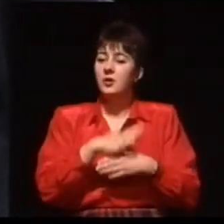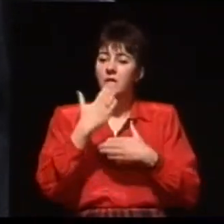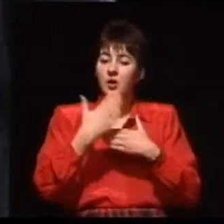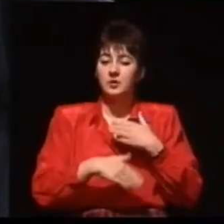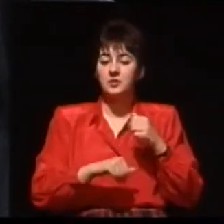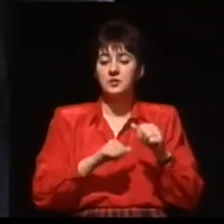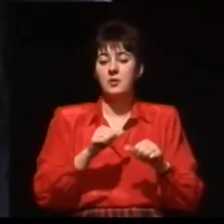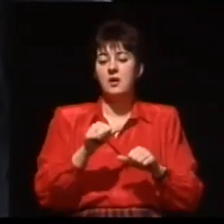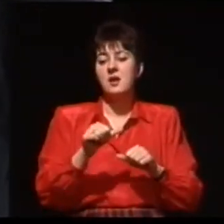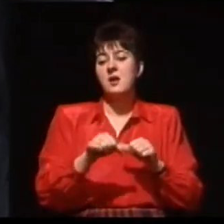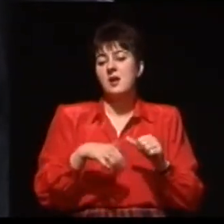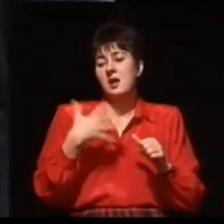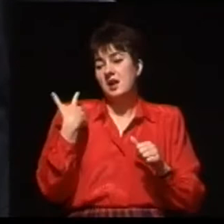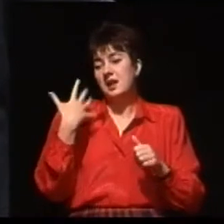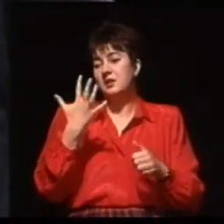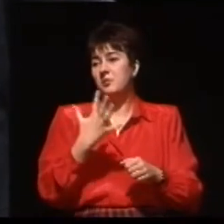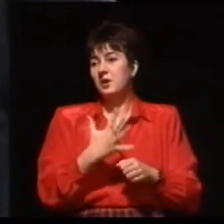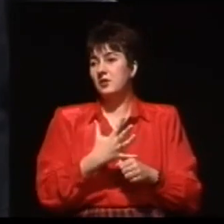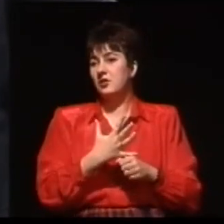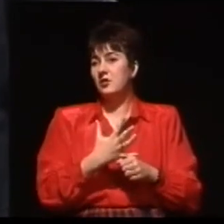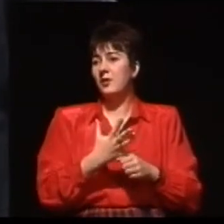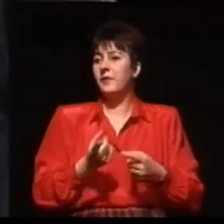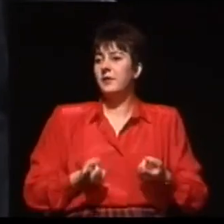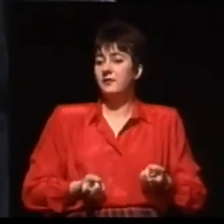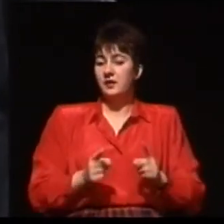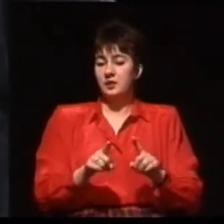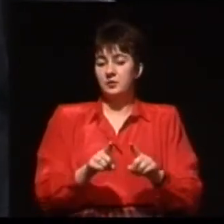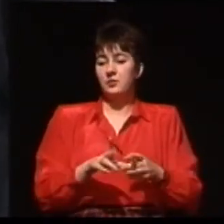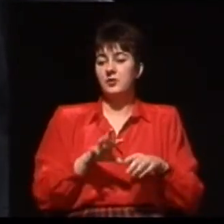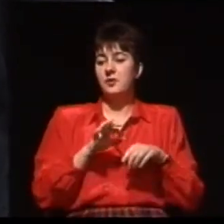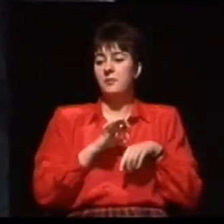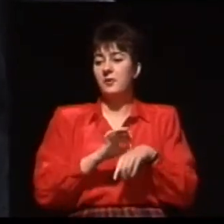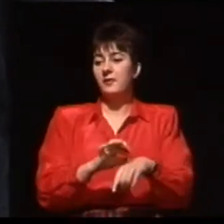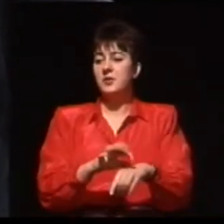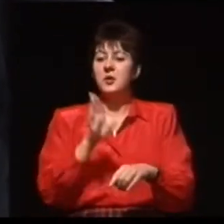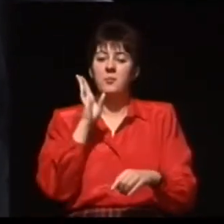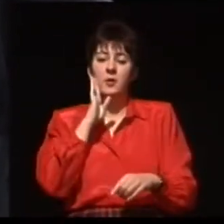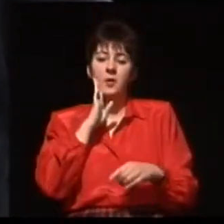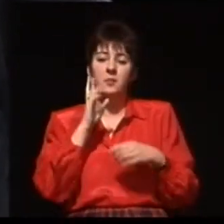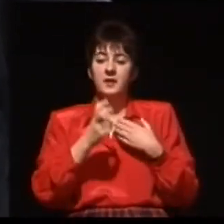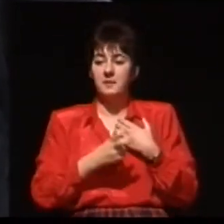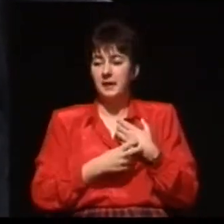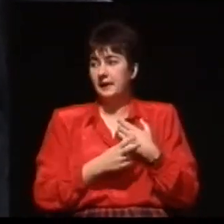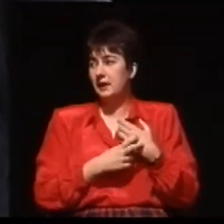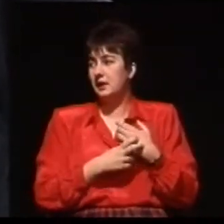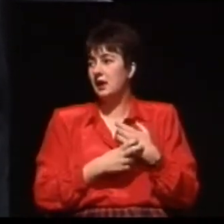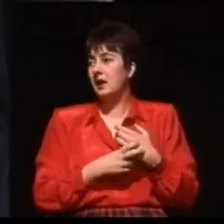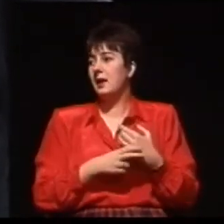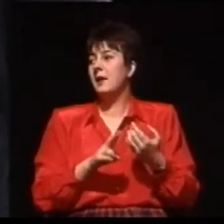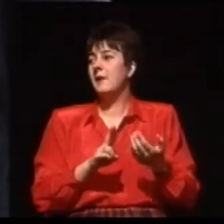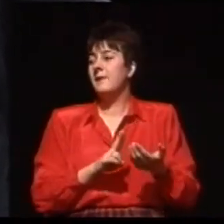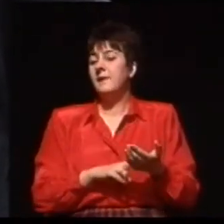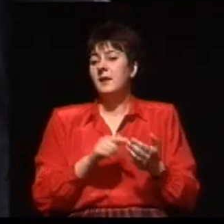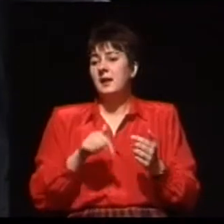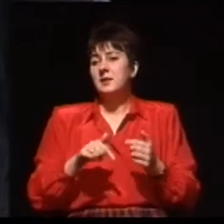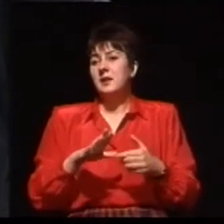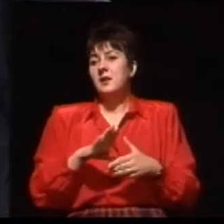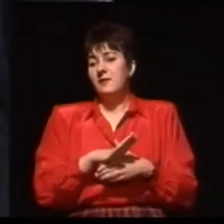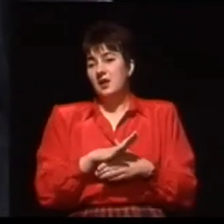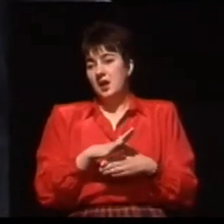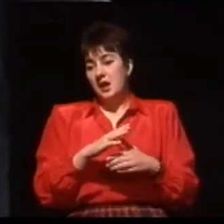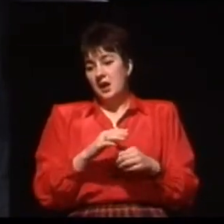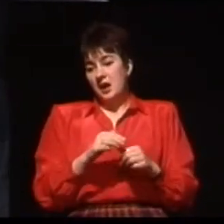Francuzów. Początkowo to przeszło bez echa. Następnie na początku lat 60. tego stulecia Pesor House w Los Angeles,